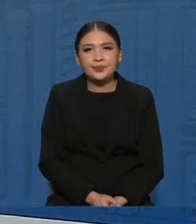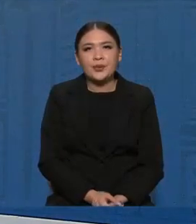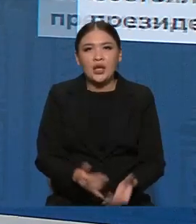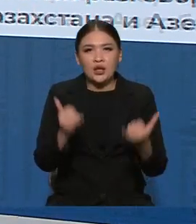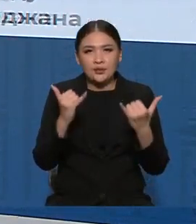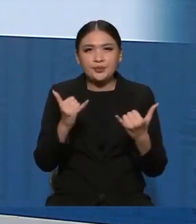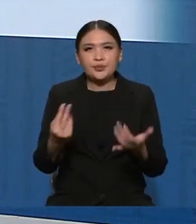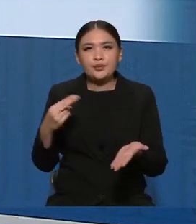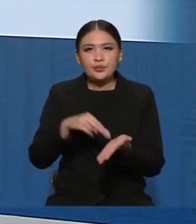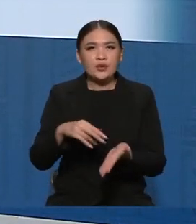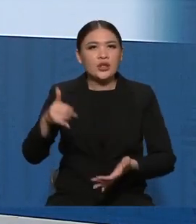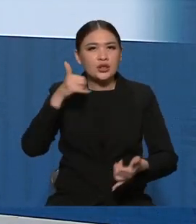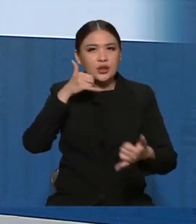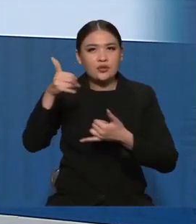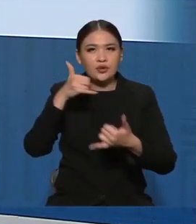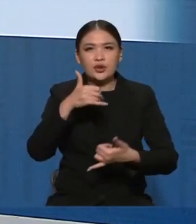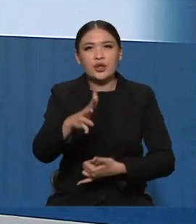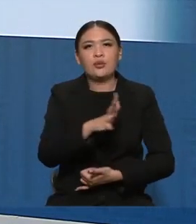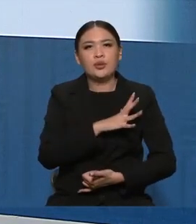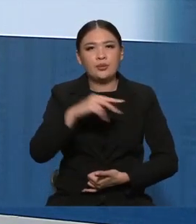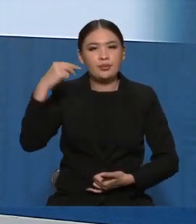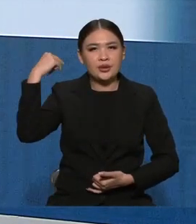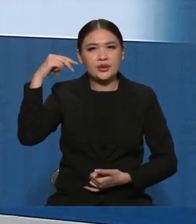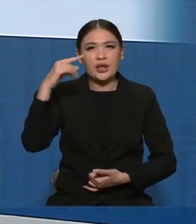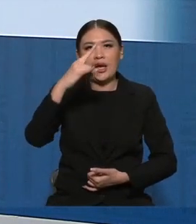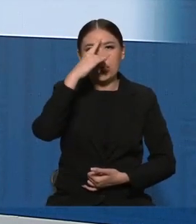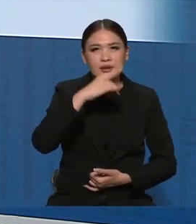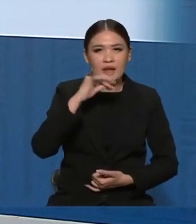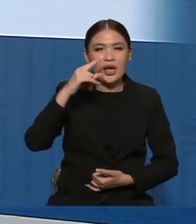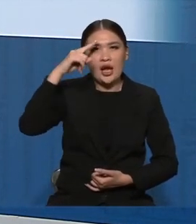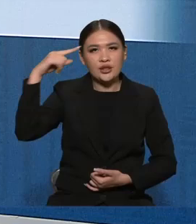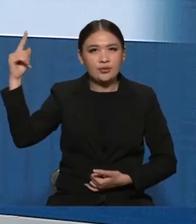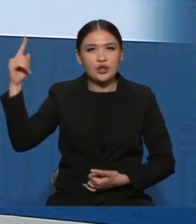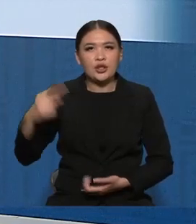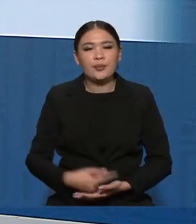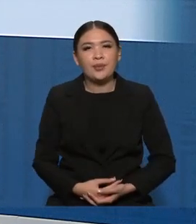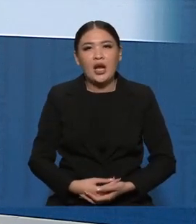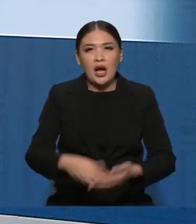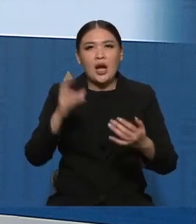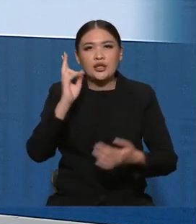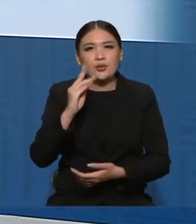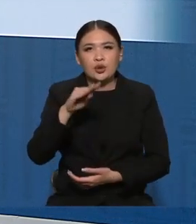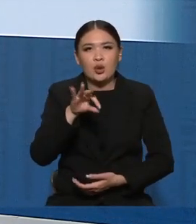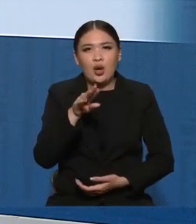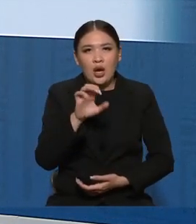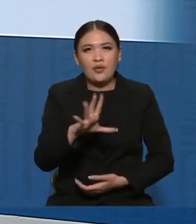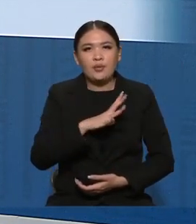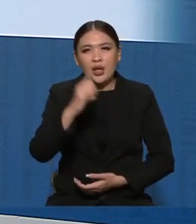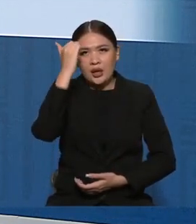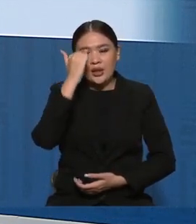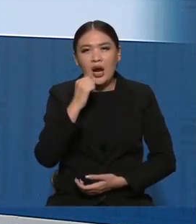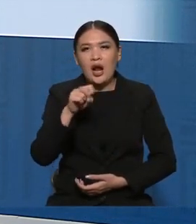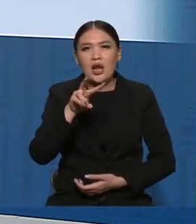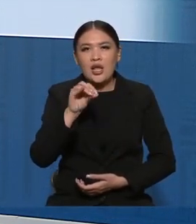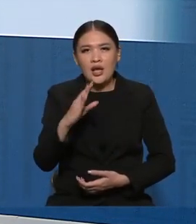И сегодня же состоялся телефонный разговор между президентами Казахстана и Азербайджана. Касымжумар Тукаев поблагодарил Ильхама